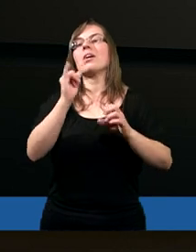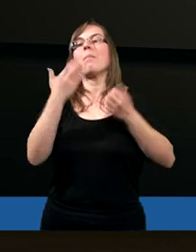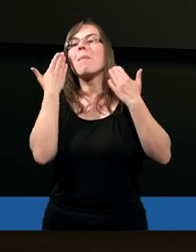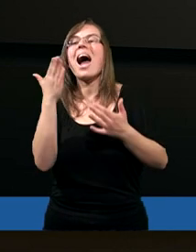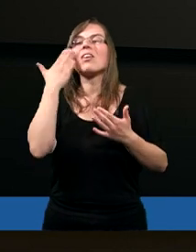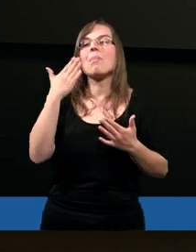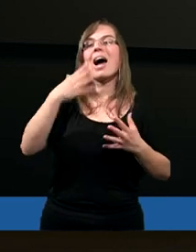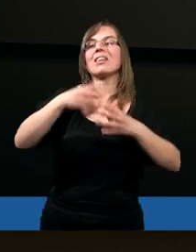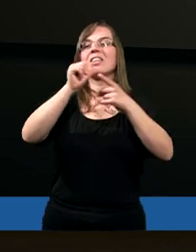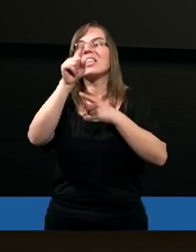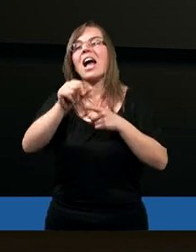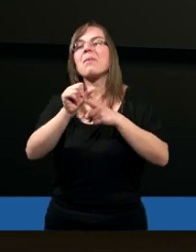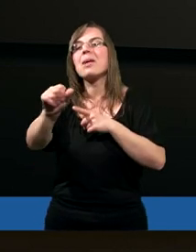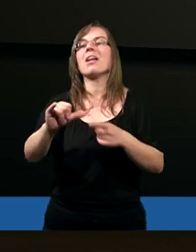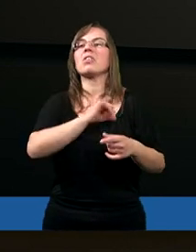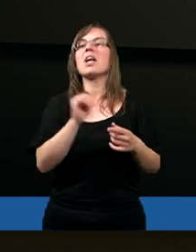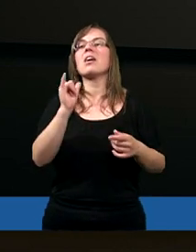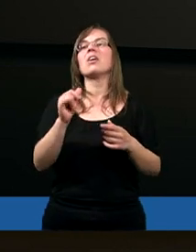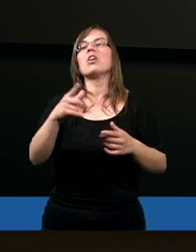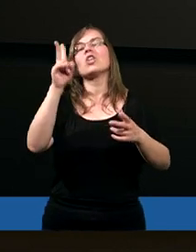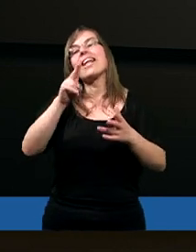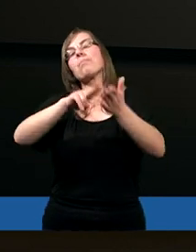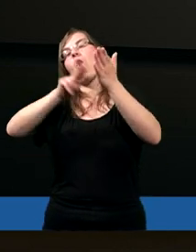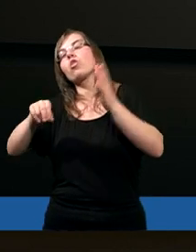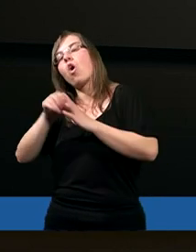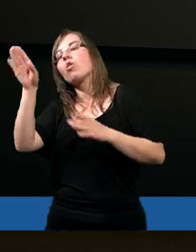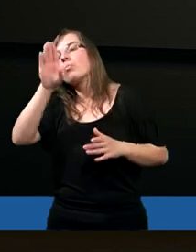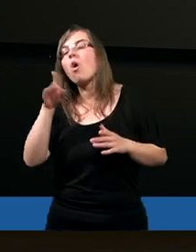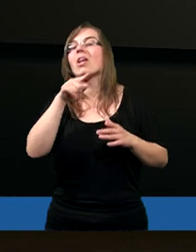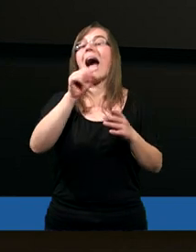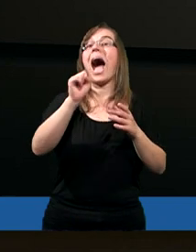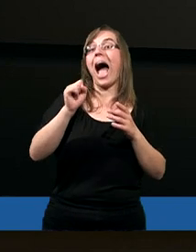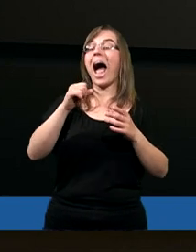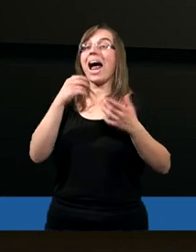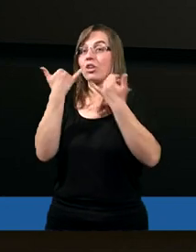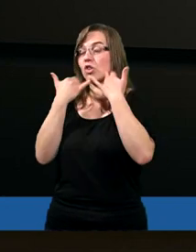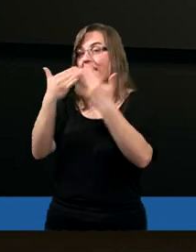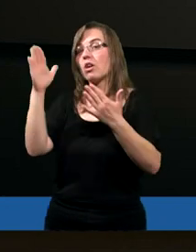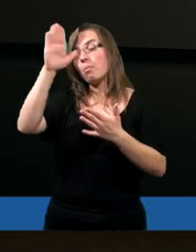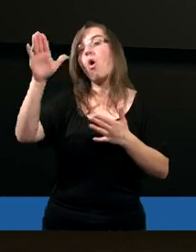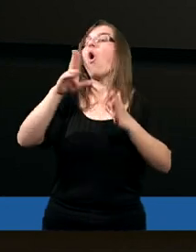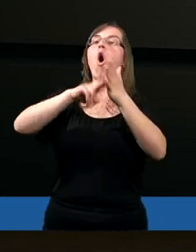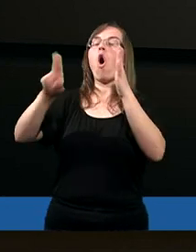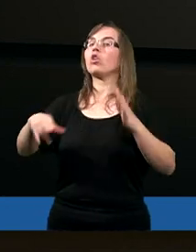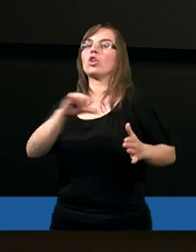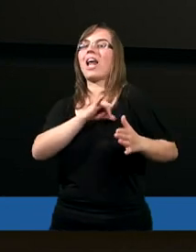światło nas rozjaśnia coraz bardziej i bardziej, a wtedy, kiedy rozjaśnia nas, to ciemność odchodzi. Czyli ten grzech odchodzi z naszego życia. I to jest